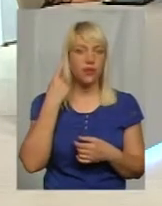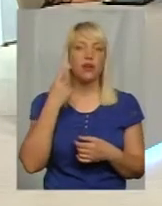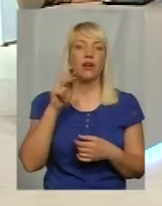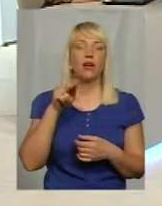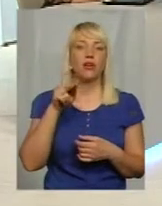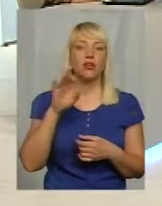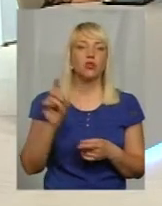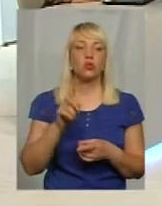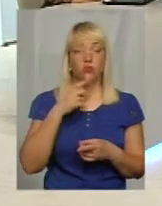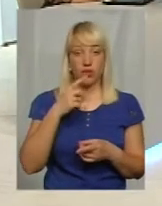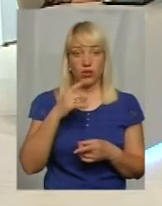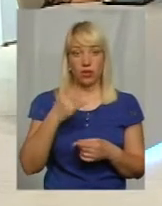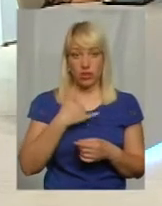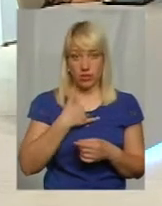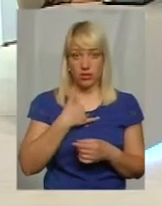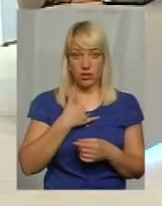проговорили, що у нас залишилася